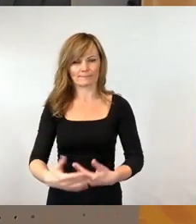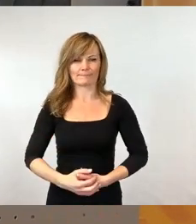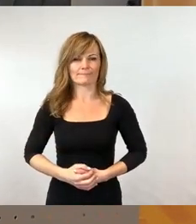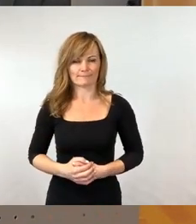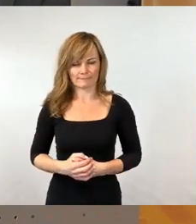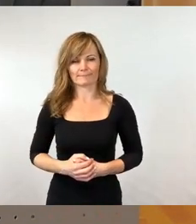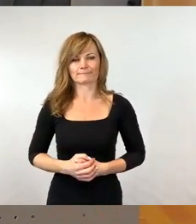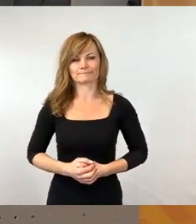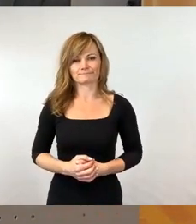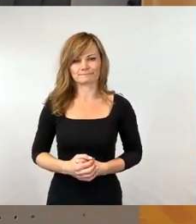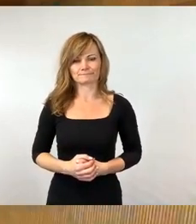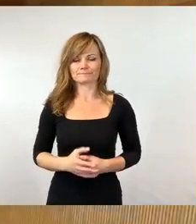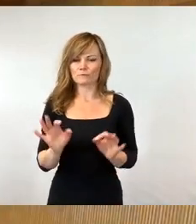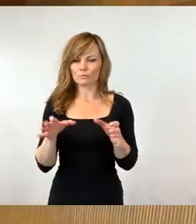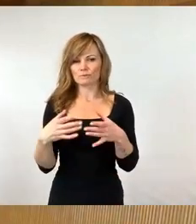Dank. Und gute Zusammenarbeit.